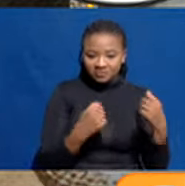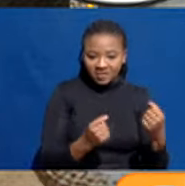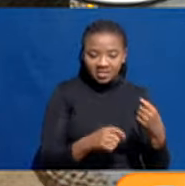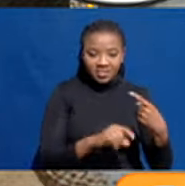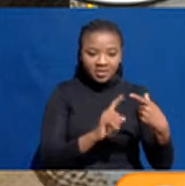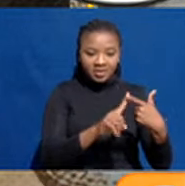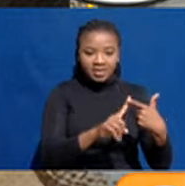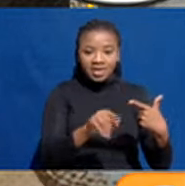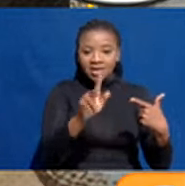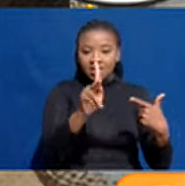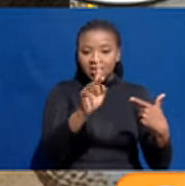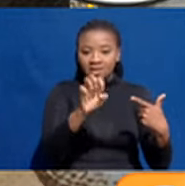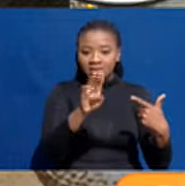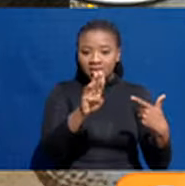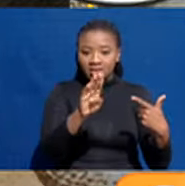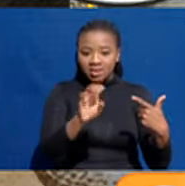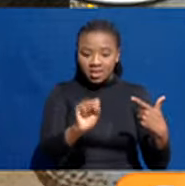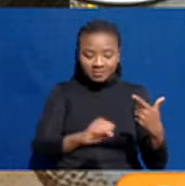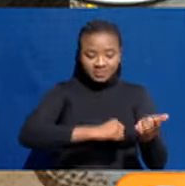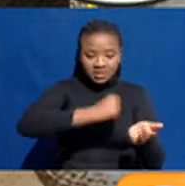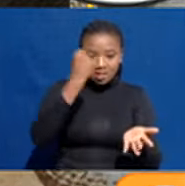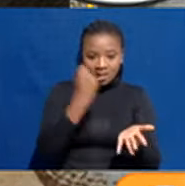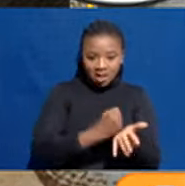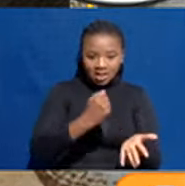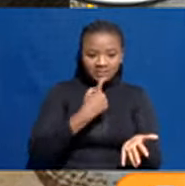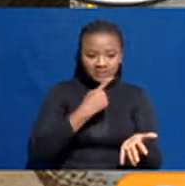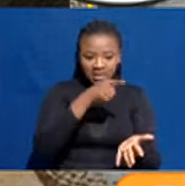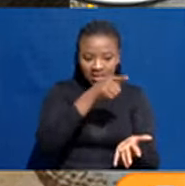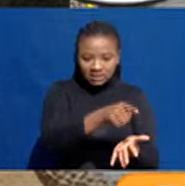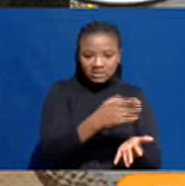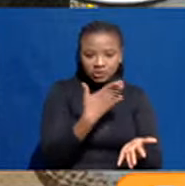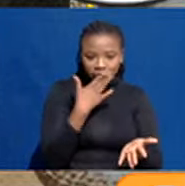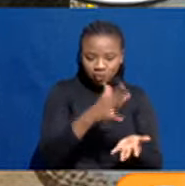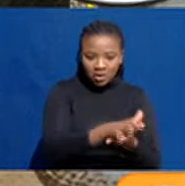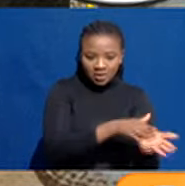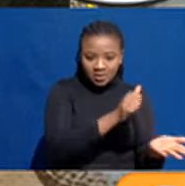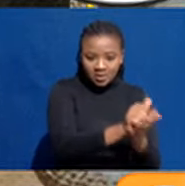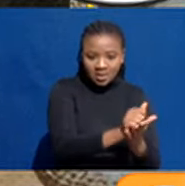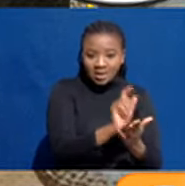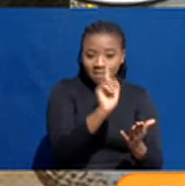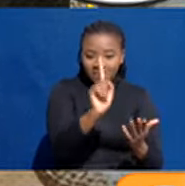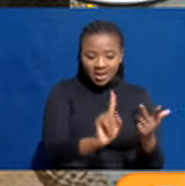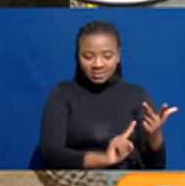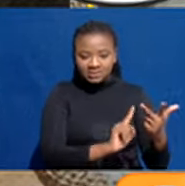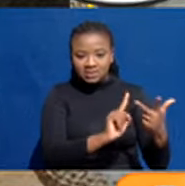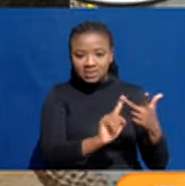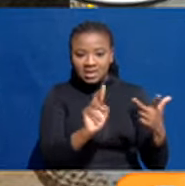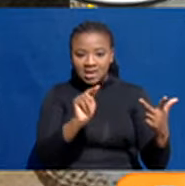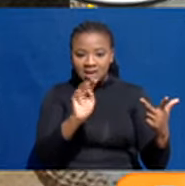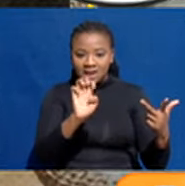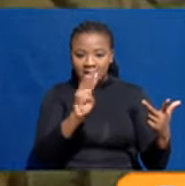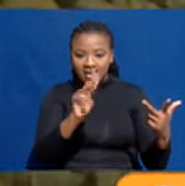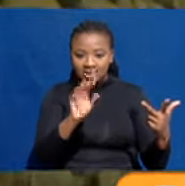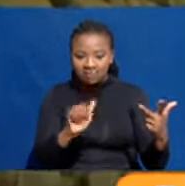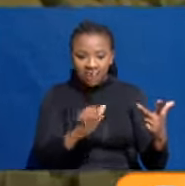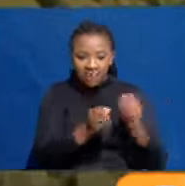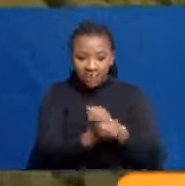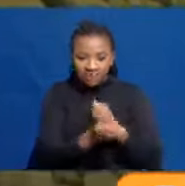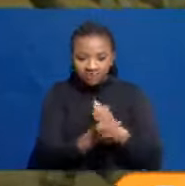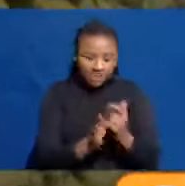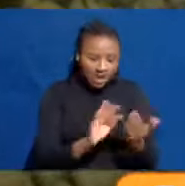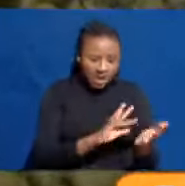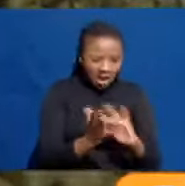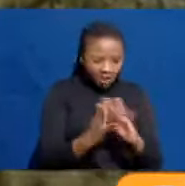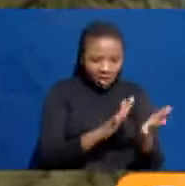kwa giza kuharibiwa kwa ke. Mda badae, nema iliagiza namna sukari hiyo ingiharibiwa. KRA